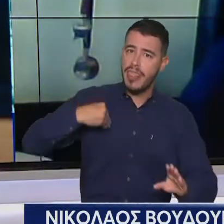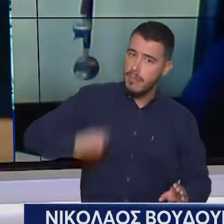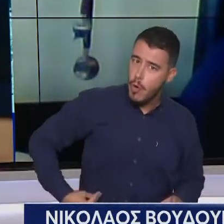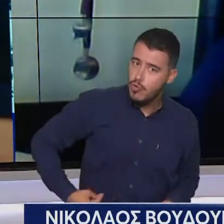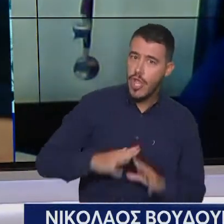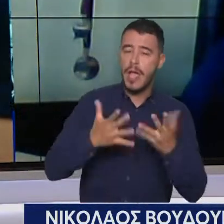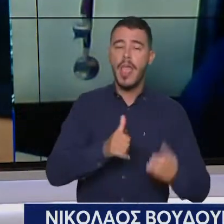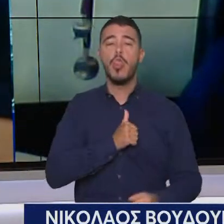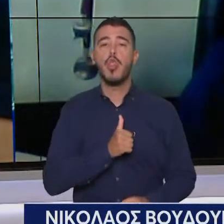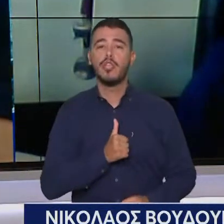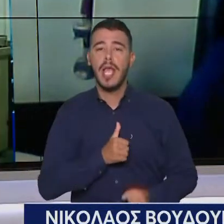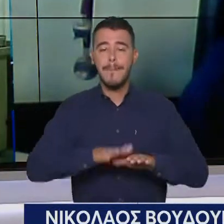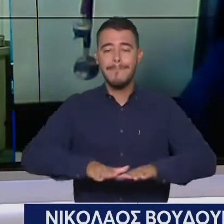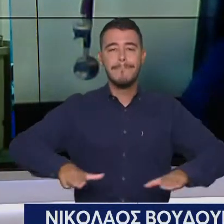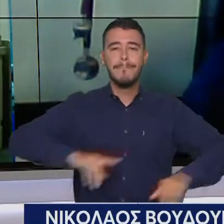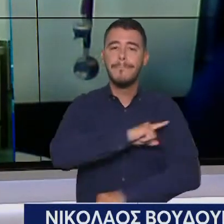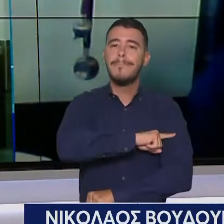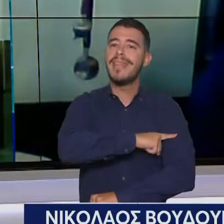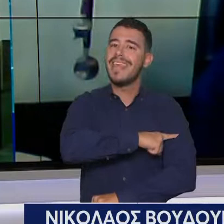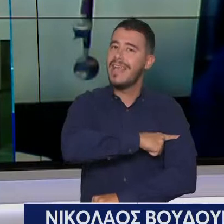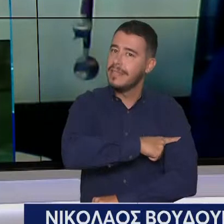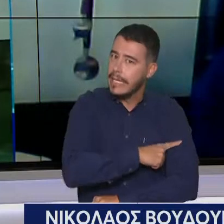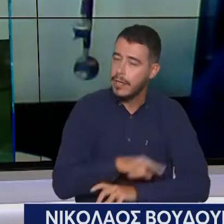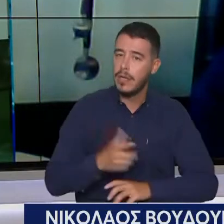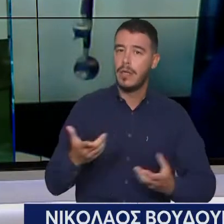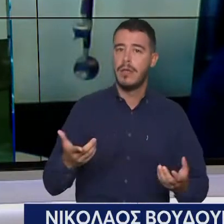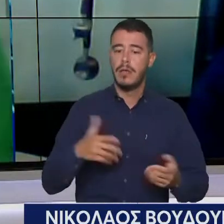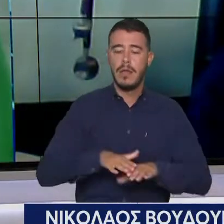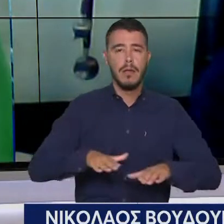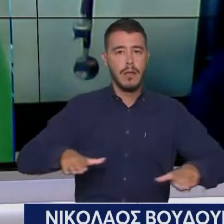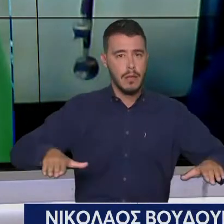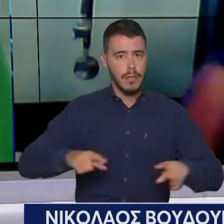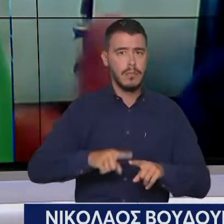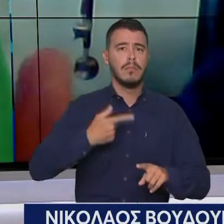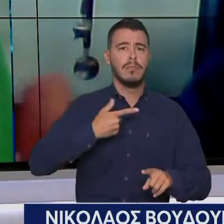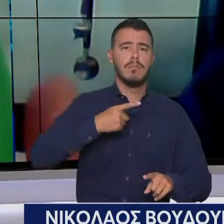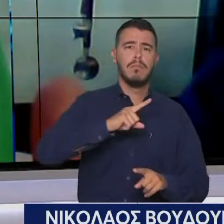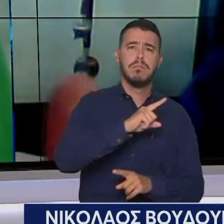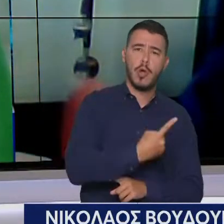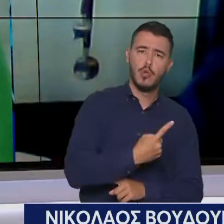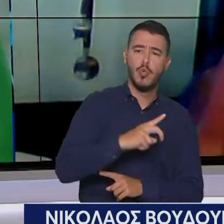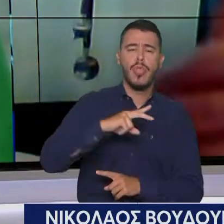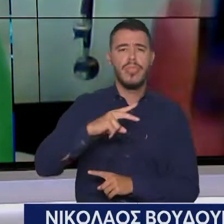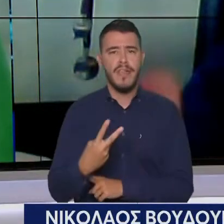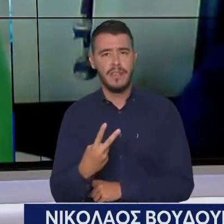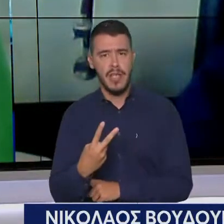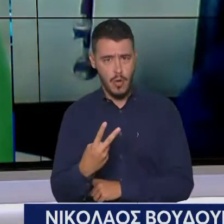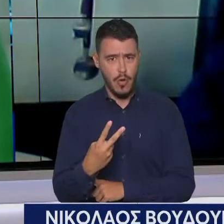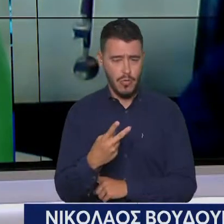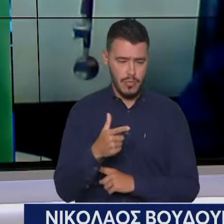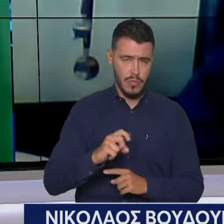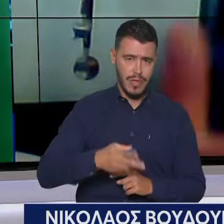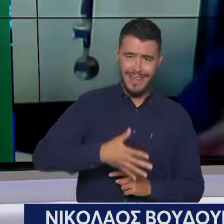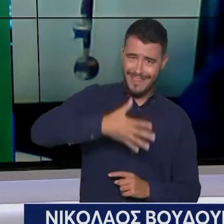παιδίατροι στα παιδιά μεταξύ πρώτου-δευτέρου έτους και μετά κάθε δύο χρόνια κάνουν ένα